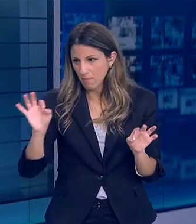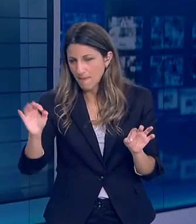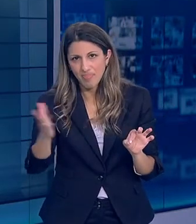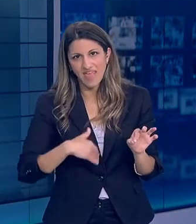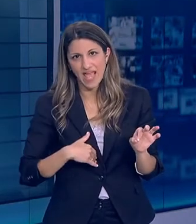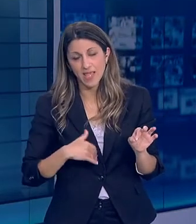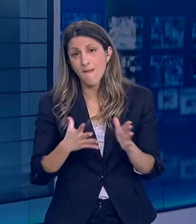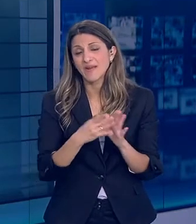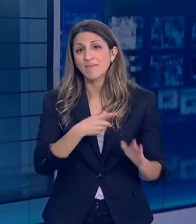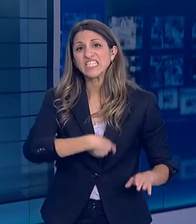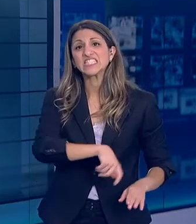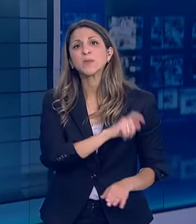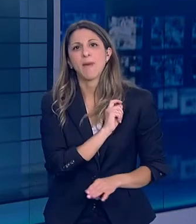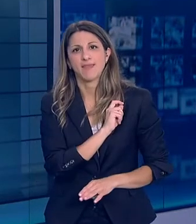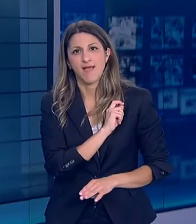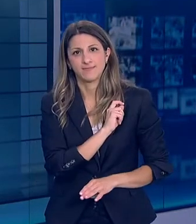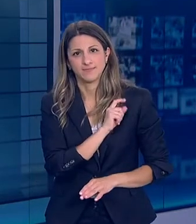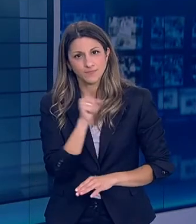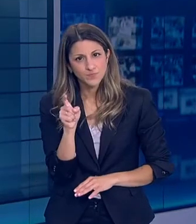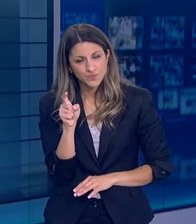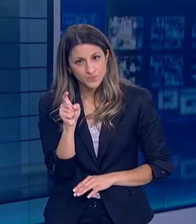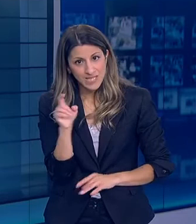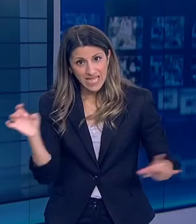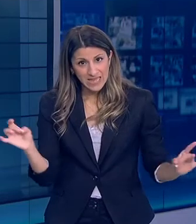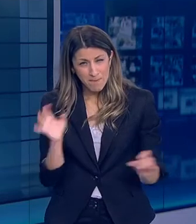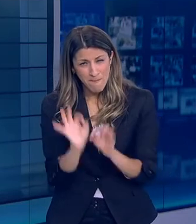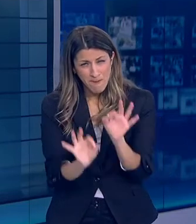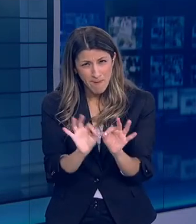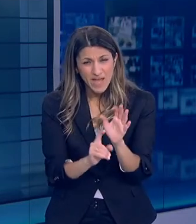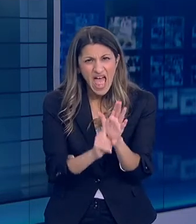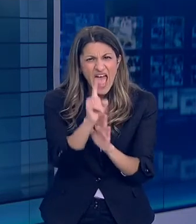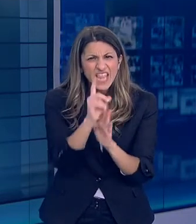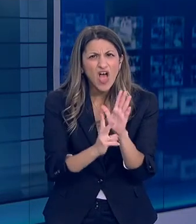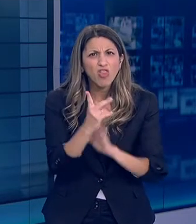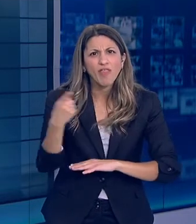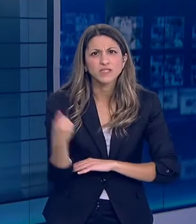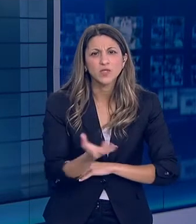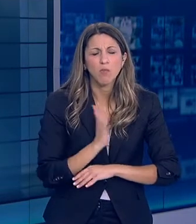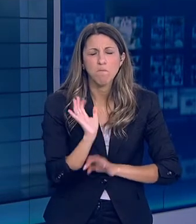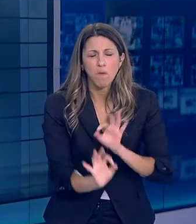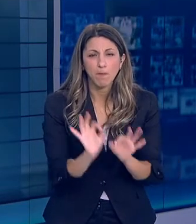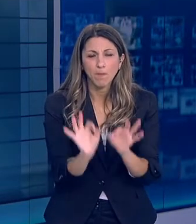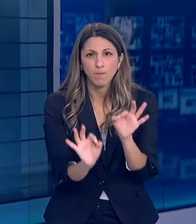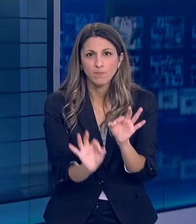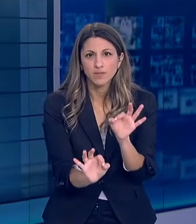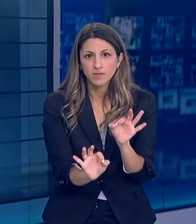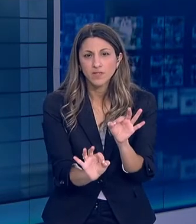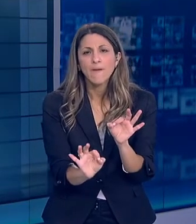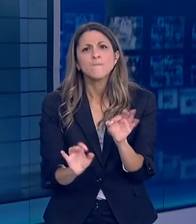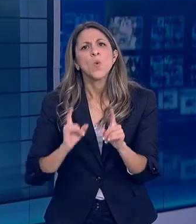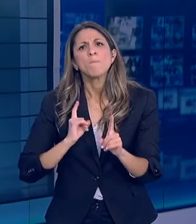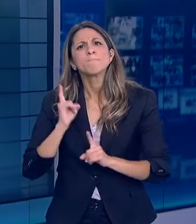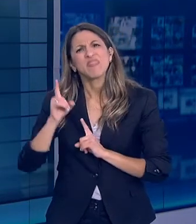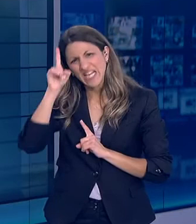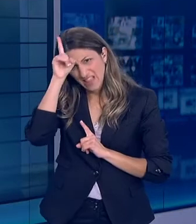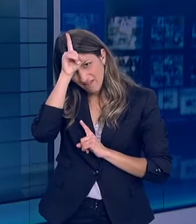χαρακτηριστικό παράδειγμα είναι η Ισπανία Που στην κορύφωση της επιδημίας Κάνε 11-12% του πληθυσμού Να είναι επηρεασμένο στην περιοχή της Μαδρίτης